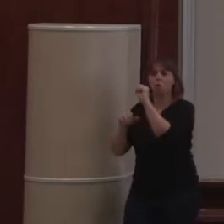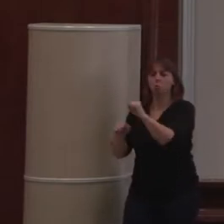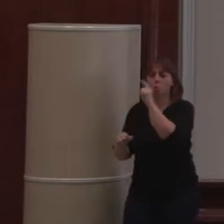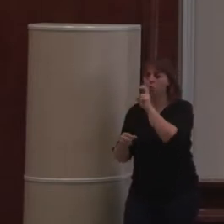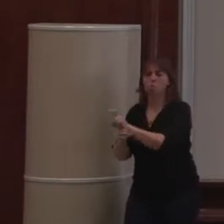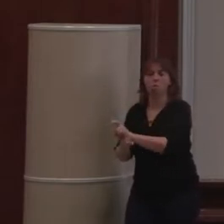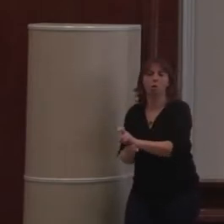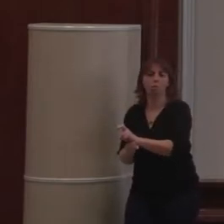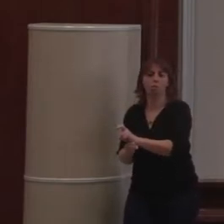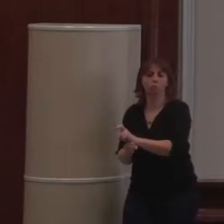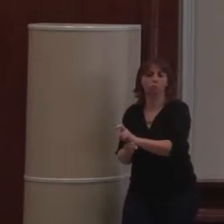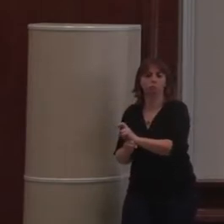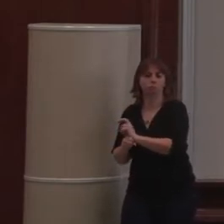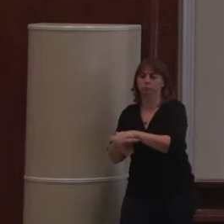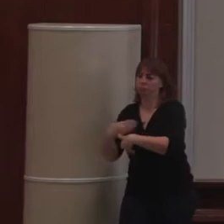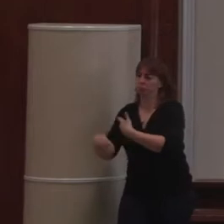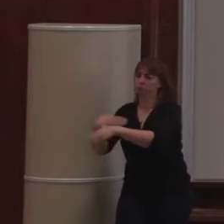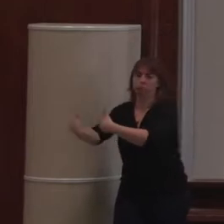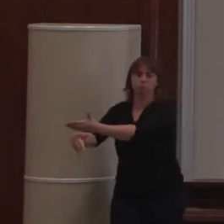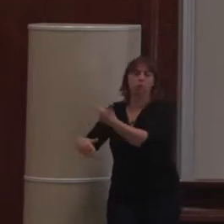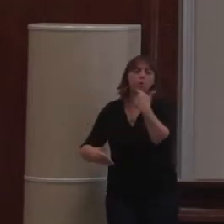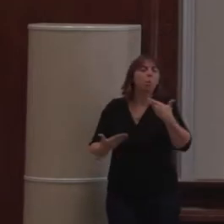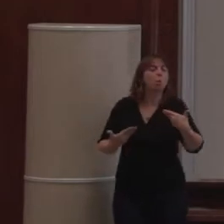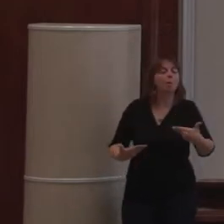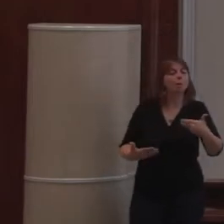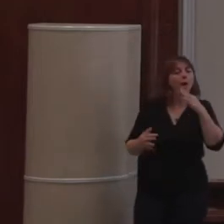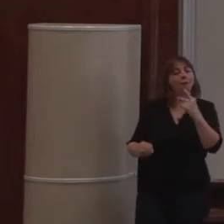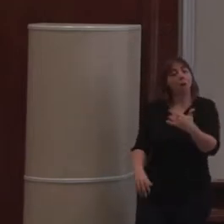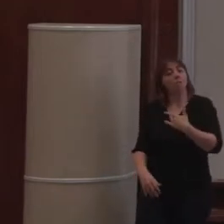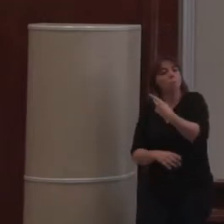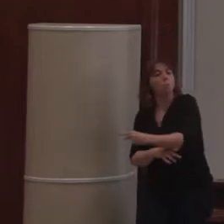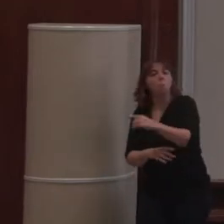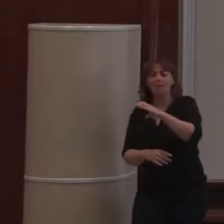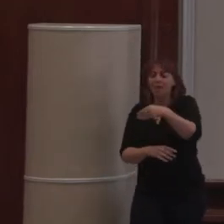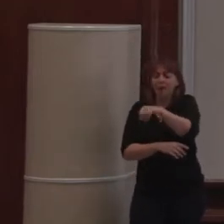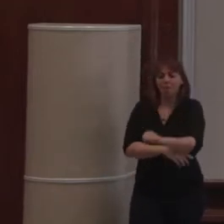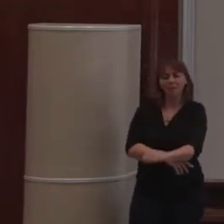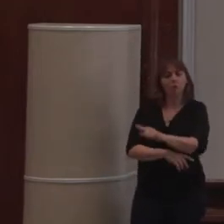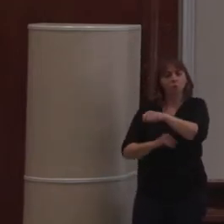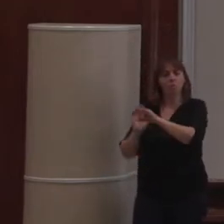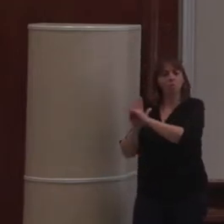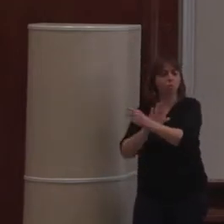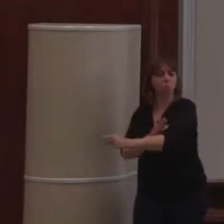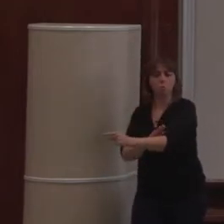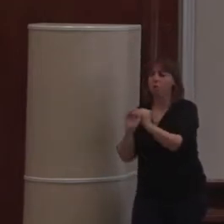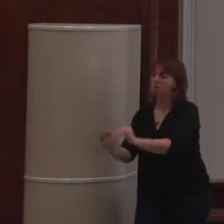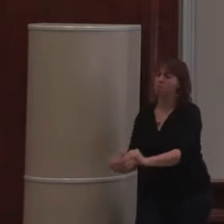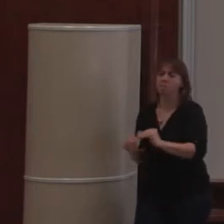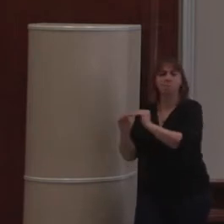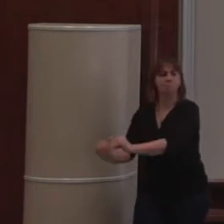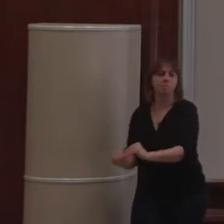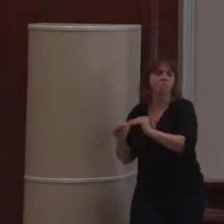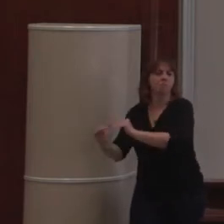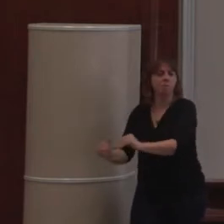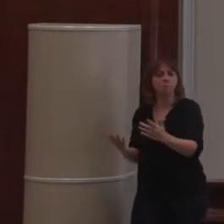peu près la même chose aujourd'hui qu'il y a 10 ans d'un CMS. Les fonctionnalités attendues restent toujours valides, même